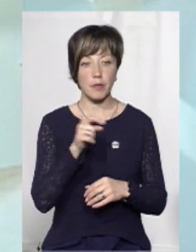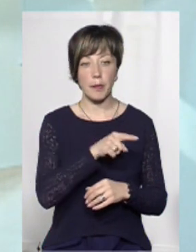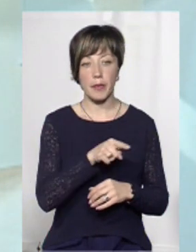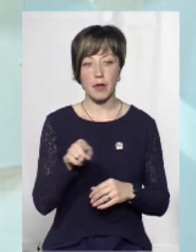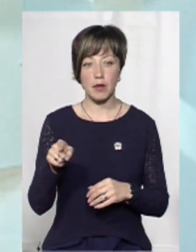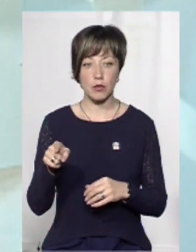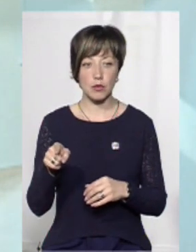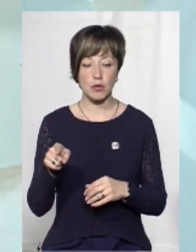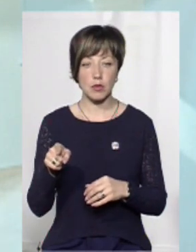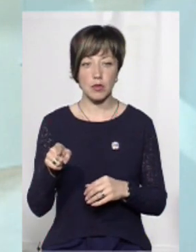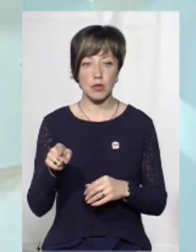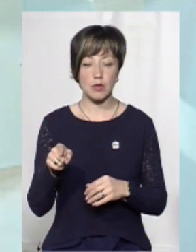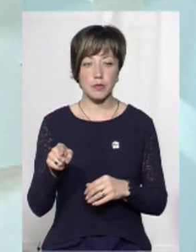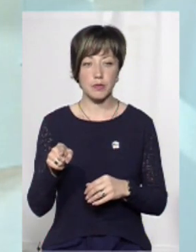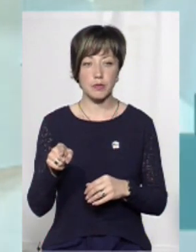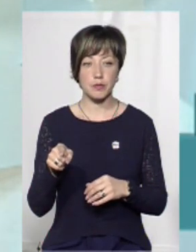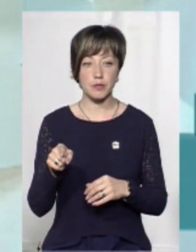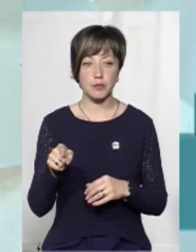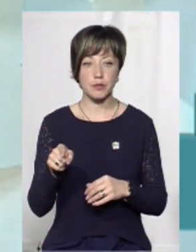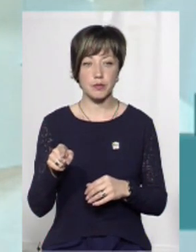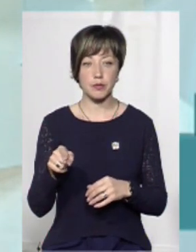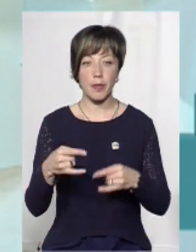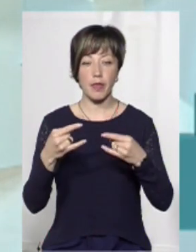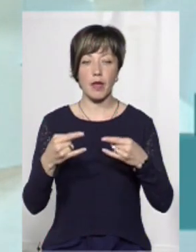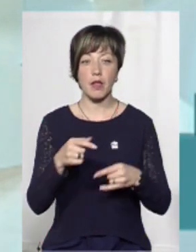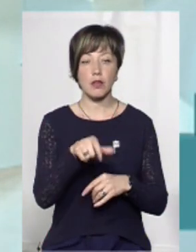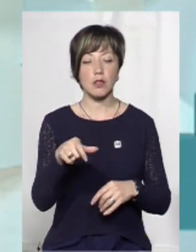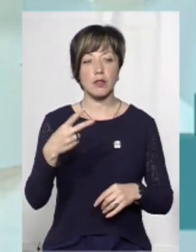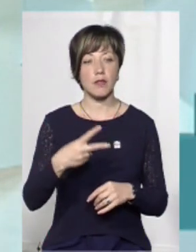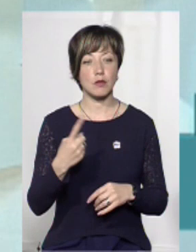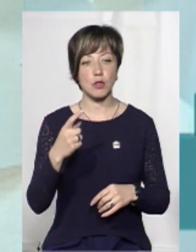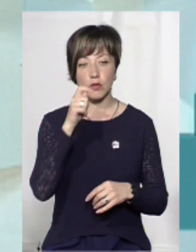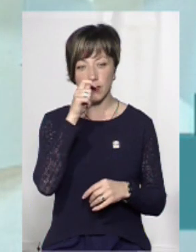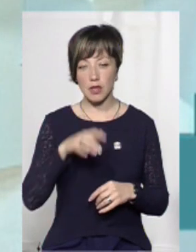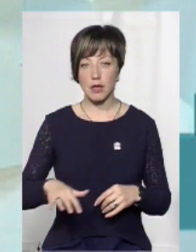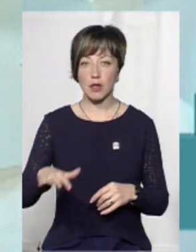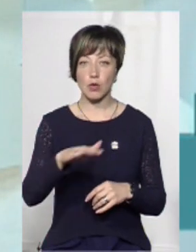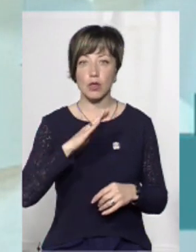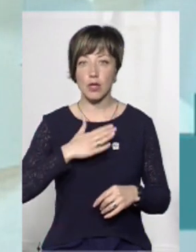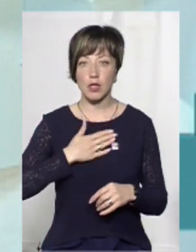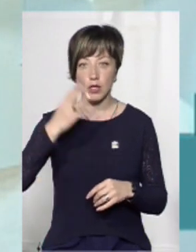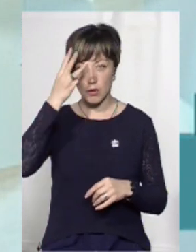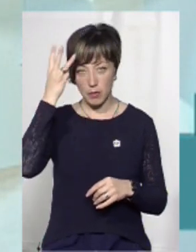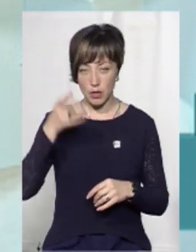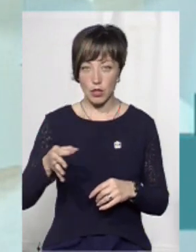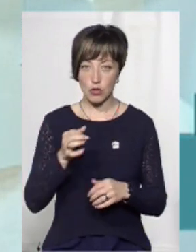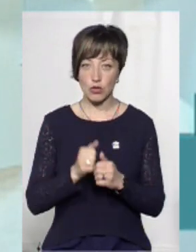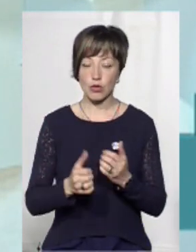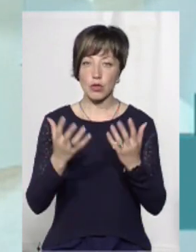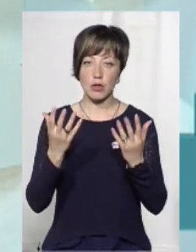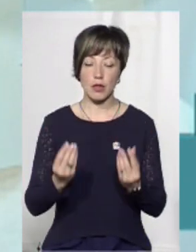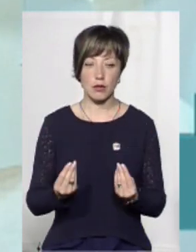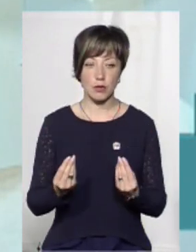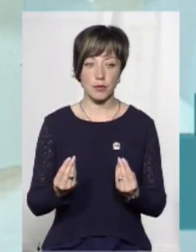період, як вам всім відомо і телеглядачам, з 21 квітня на територію нашої Хмельниччини щоденно